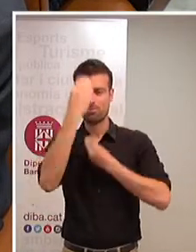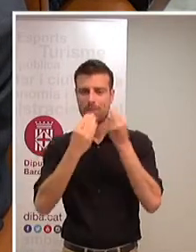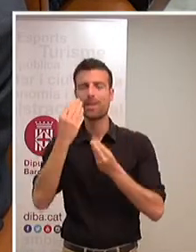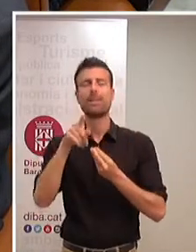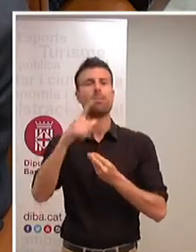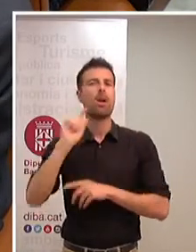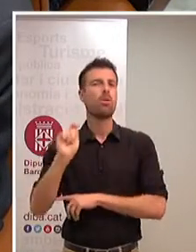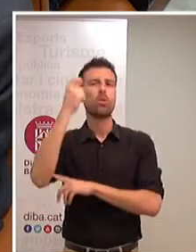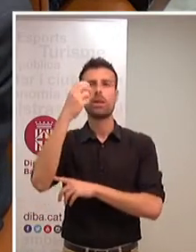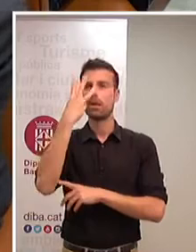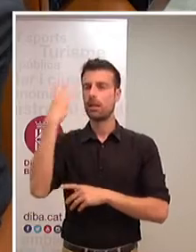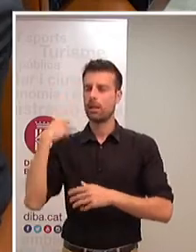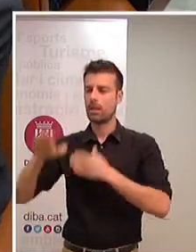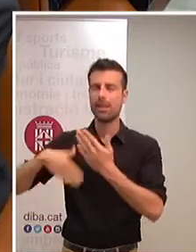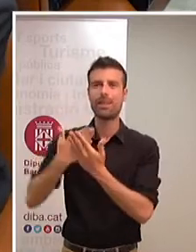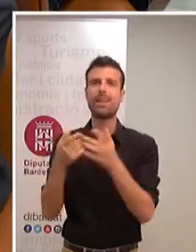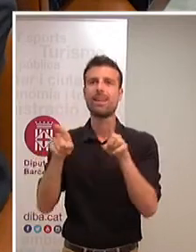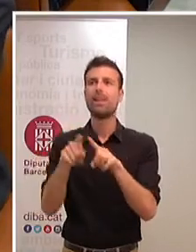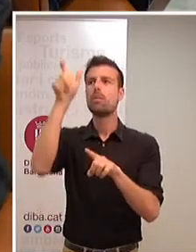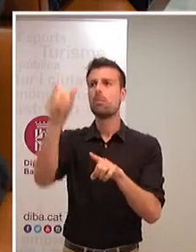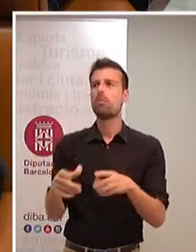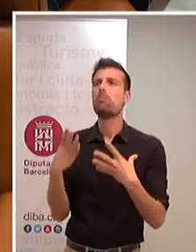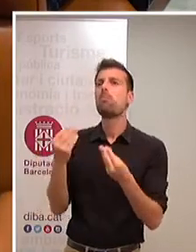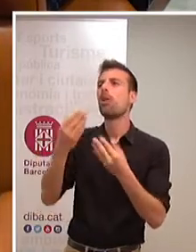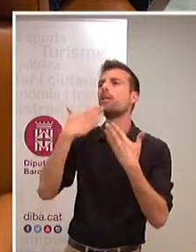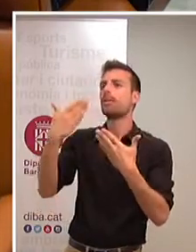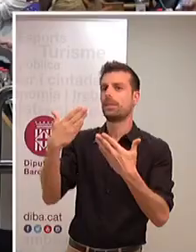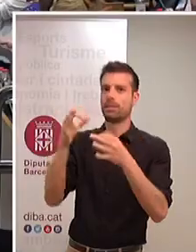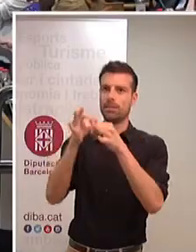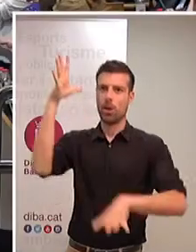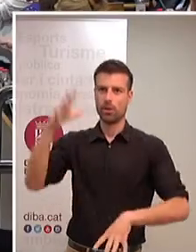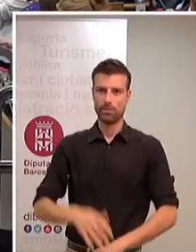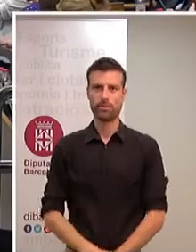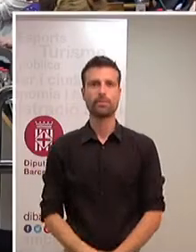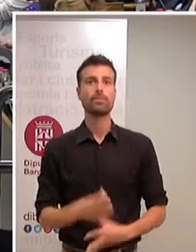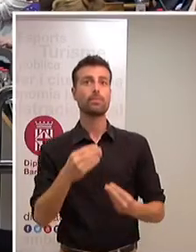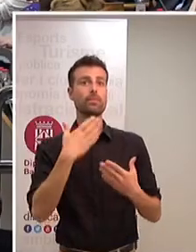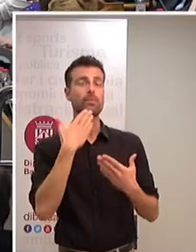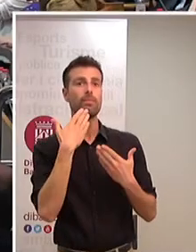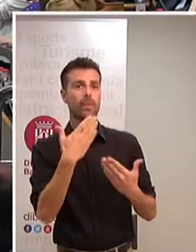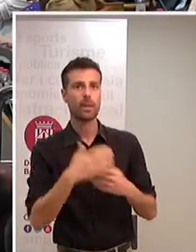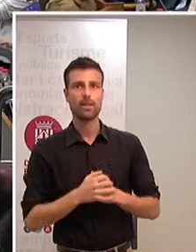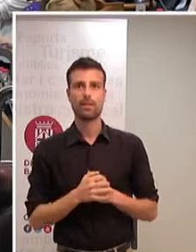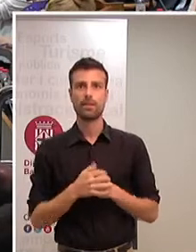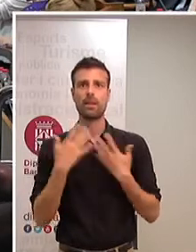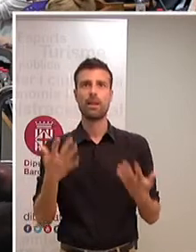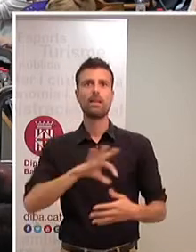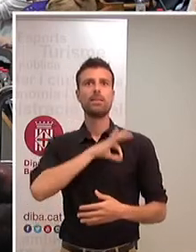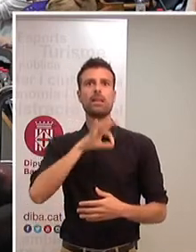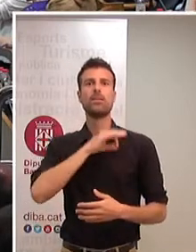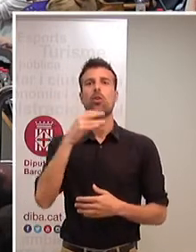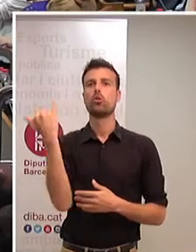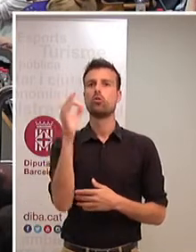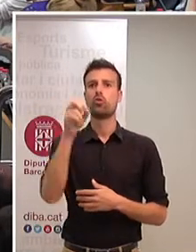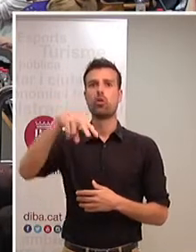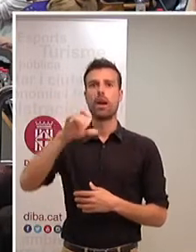aconseguit aquests tres anys, però dirà, presidenta, que tingui molta sort i per molts anys. Gràcies. Moltes gràcies i té la paraula el senyor Joan Carles García